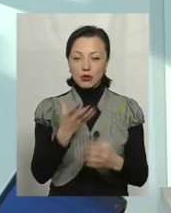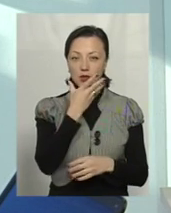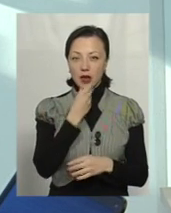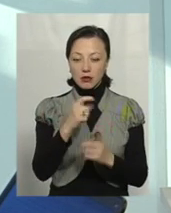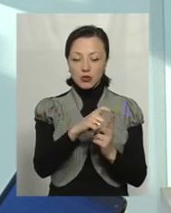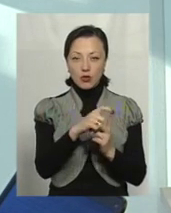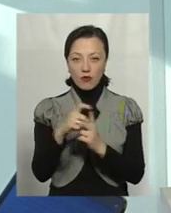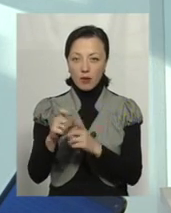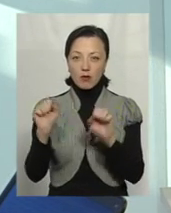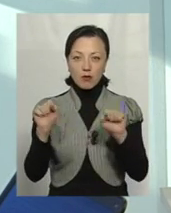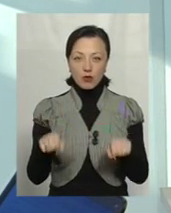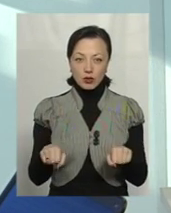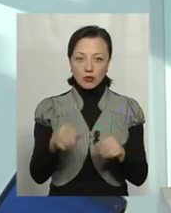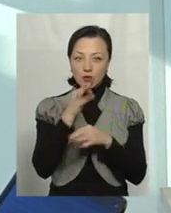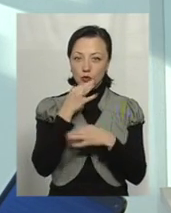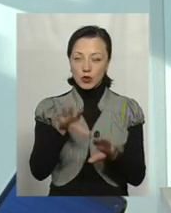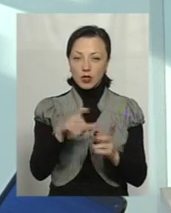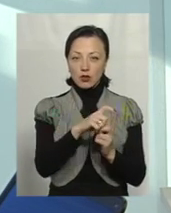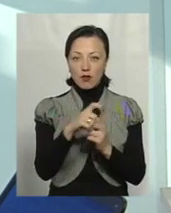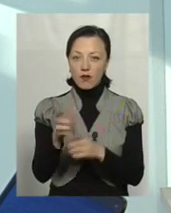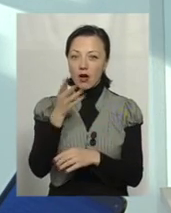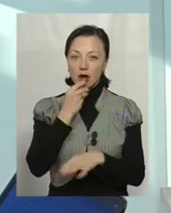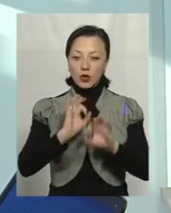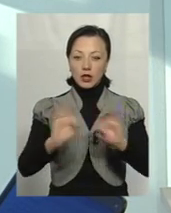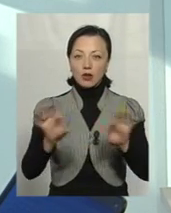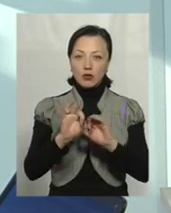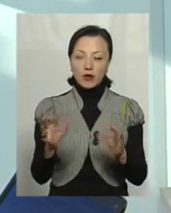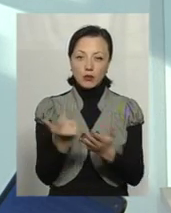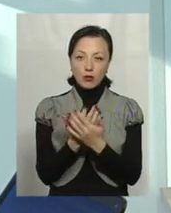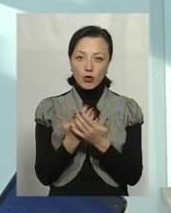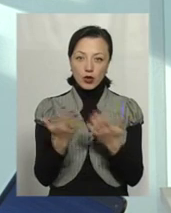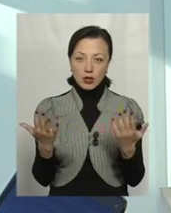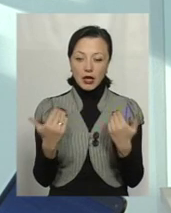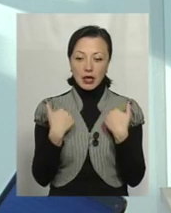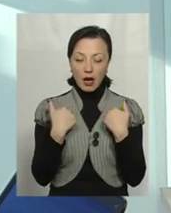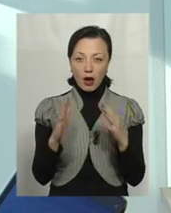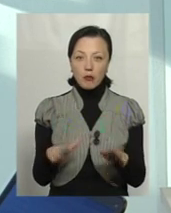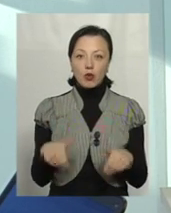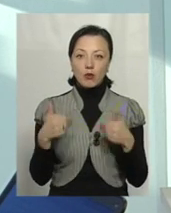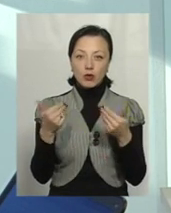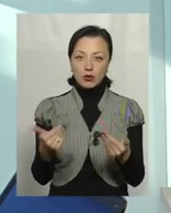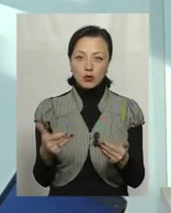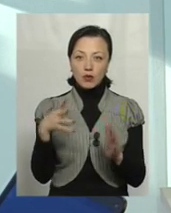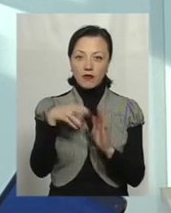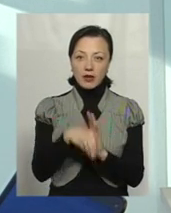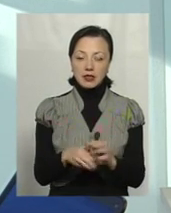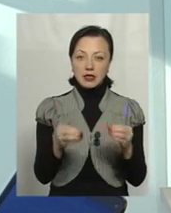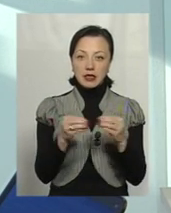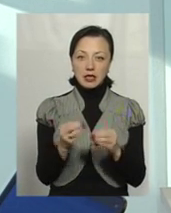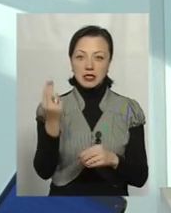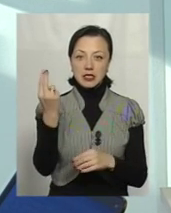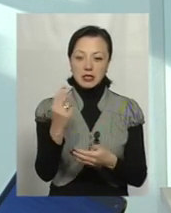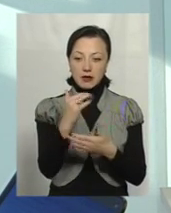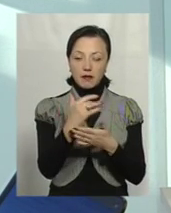економічними, бо їх можна, як і будь-які слова, гарно трактувати по-різному. А я пропоную ввести 10 цифр